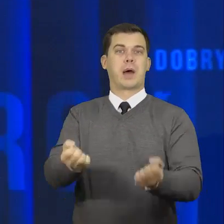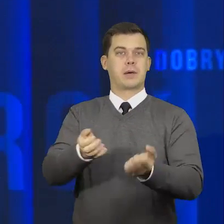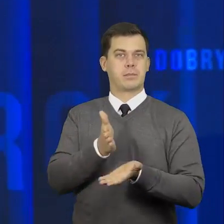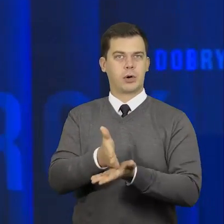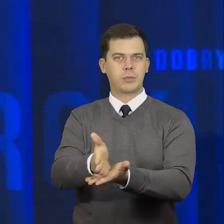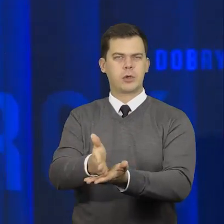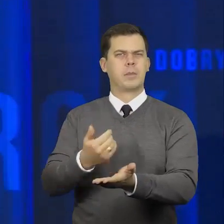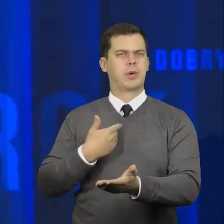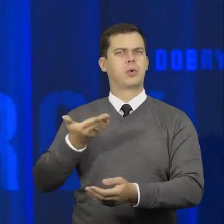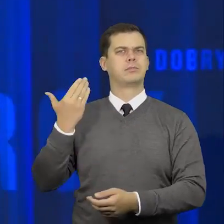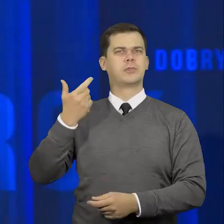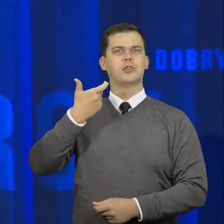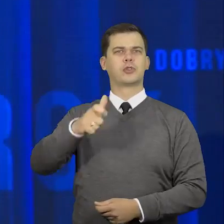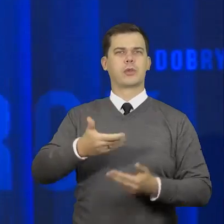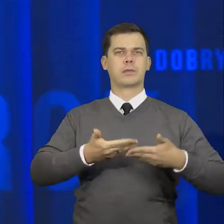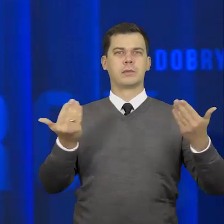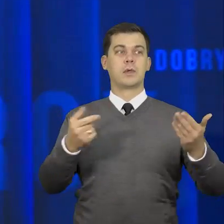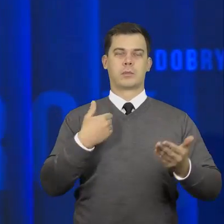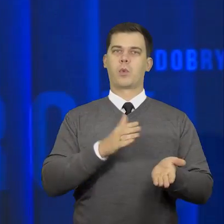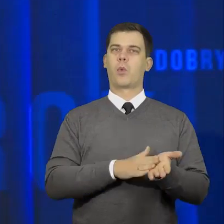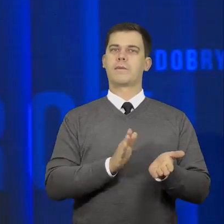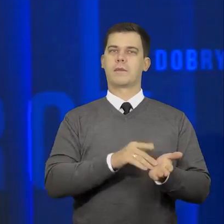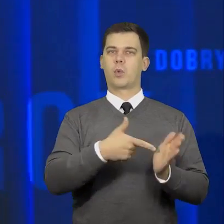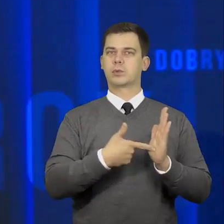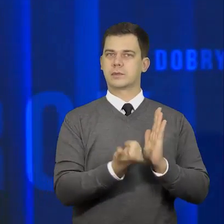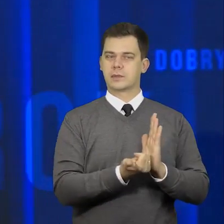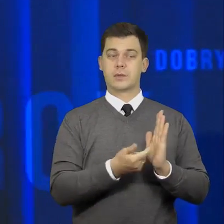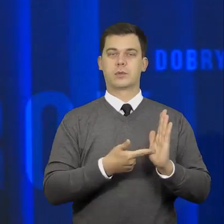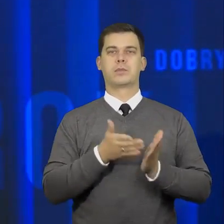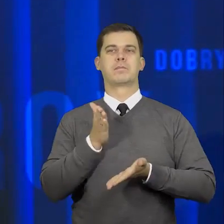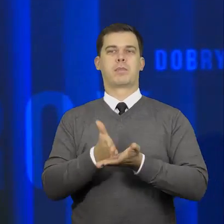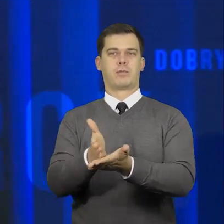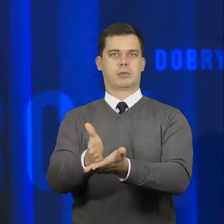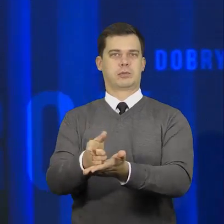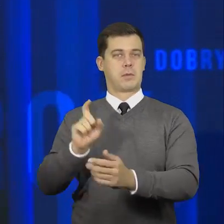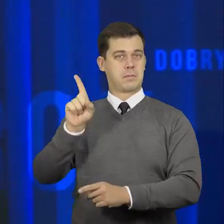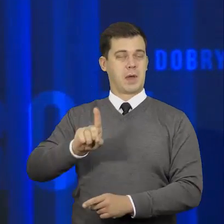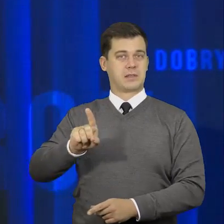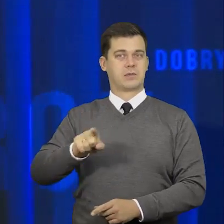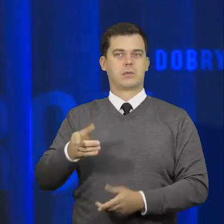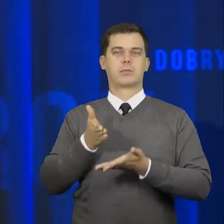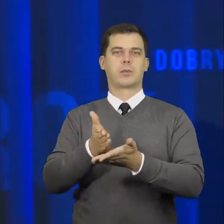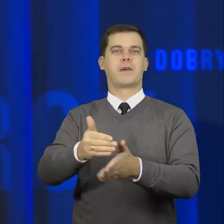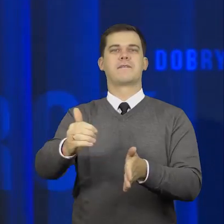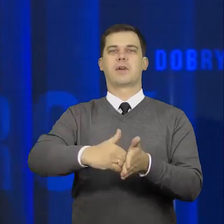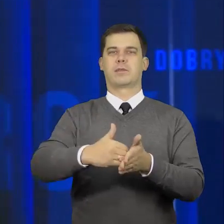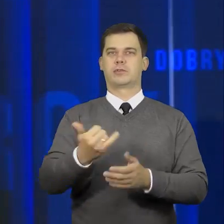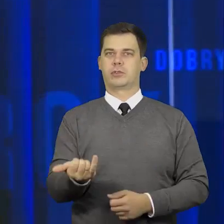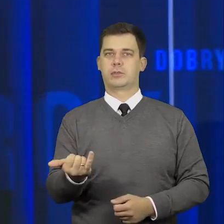jest uchwalona w ciągu niespełnastu dni funkcjonowania rządu ustawa o pomocy państwa w wychowywaniu dzieci.